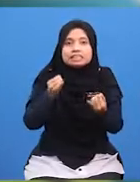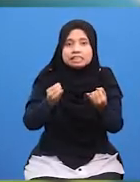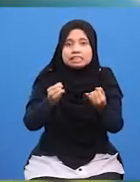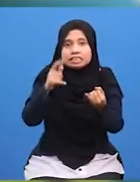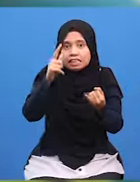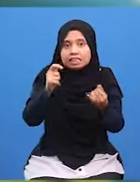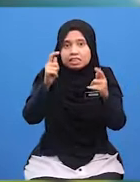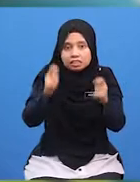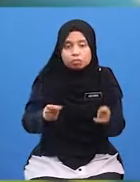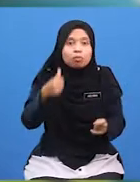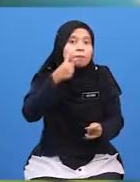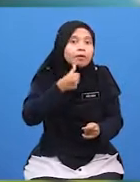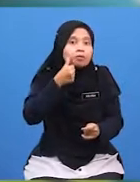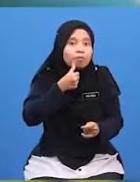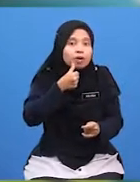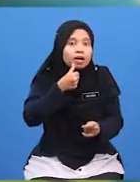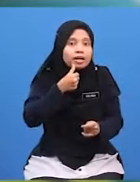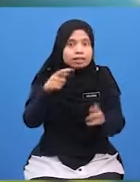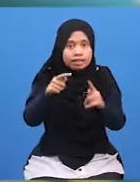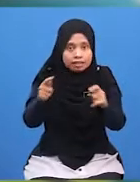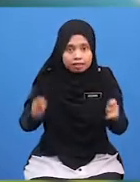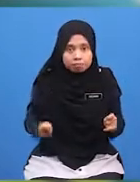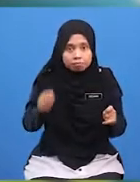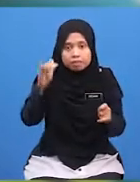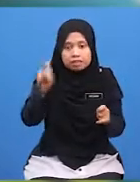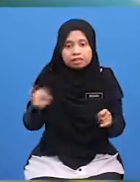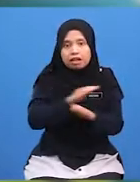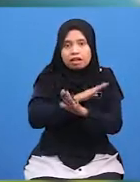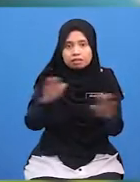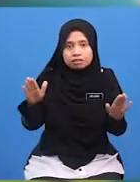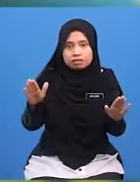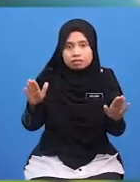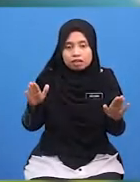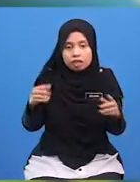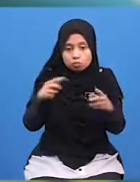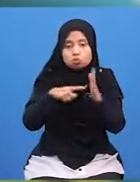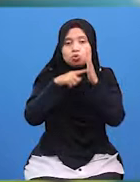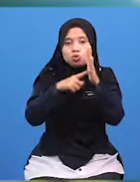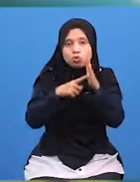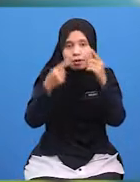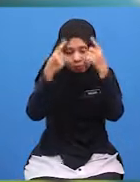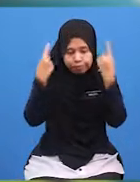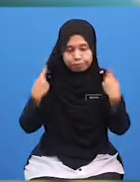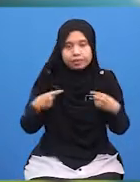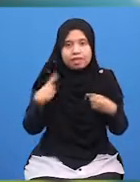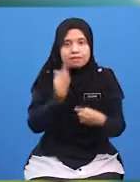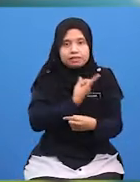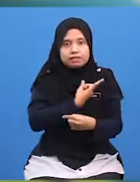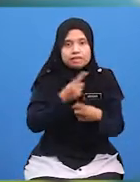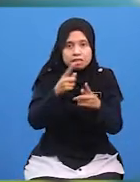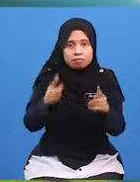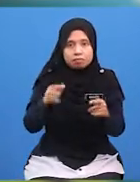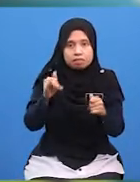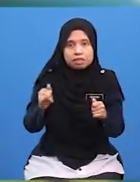Tetamu Wanita Tempat Yang Tidak Menyikap Aurat Mereka Tempat Yang